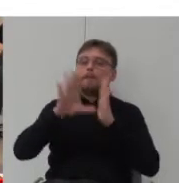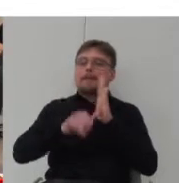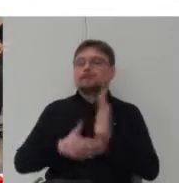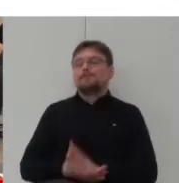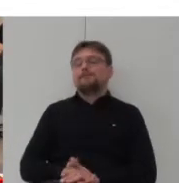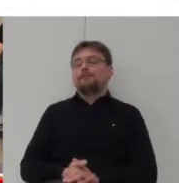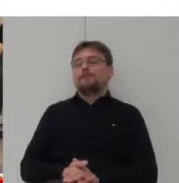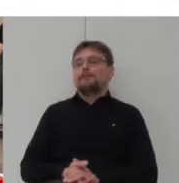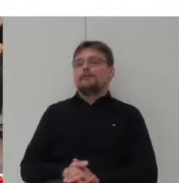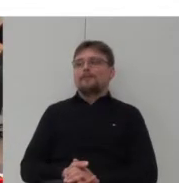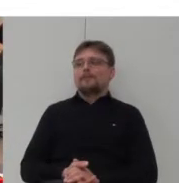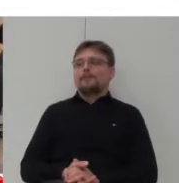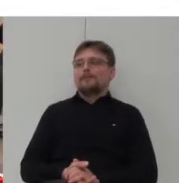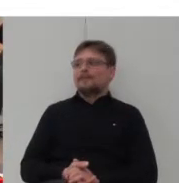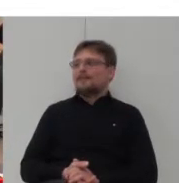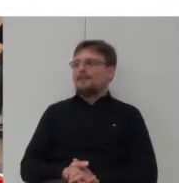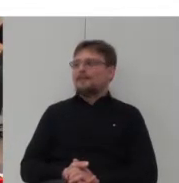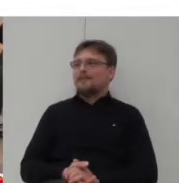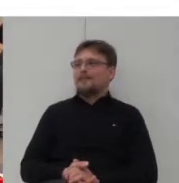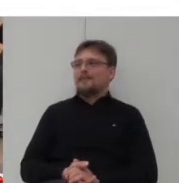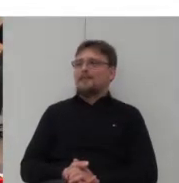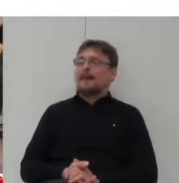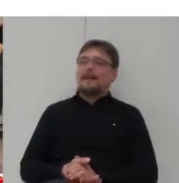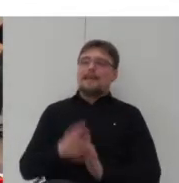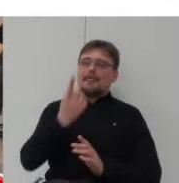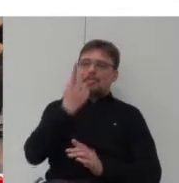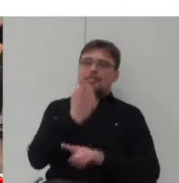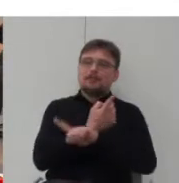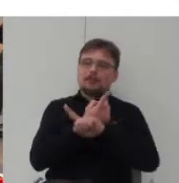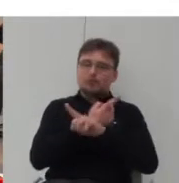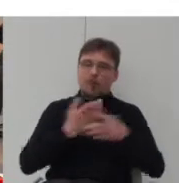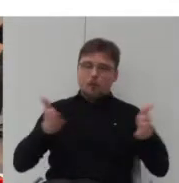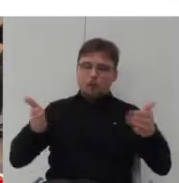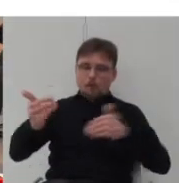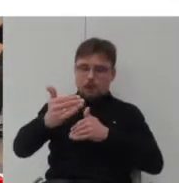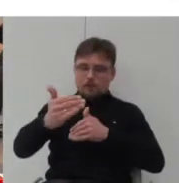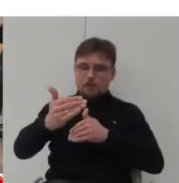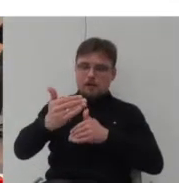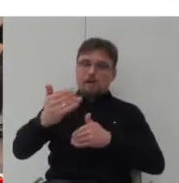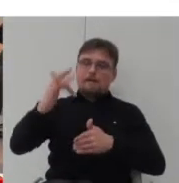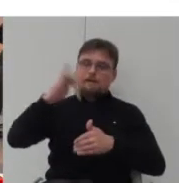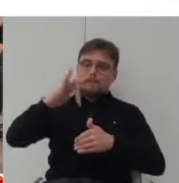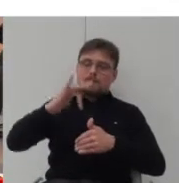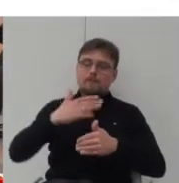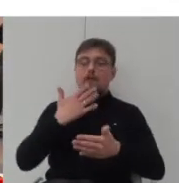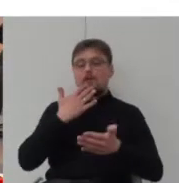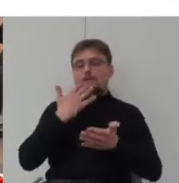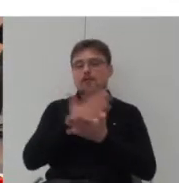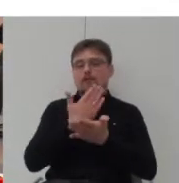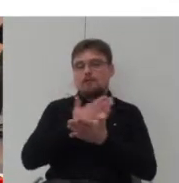Zespoły budowane z takich jednostkowych działek mają łatać, wypełniać zdegradowaną przestrzeń.